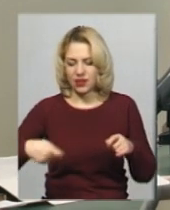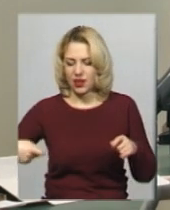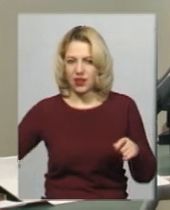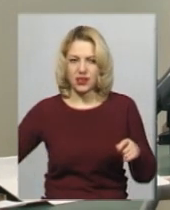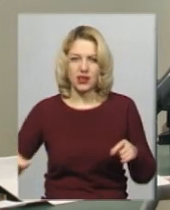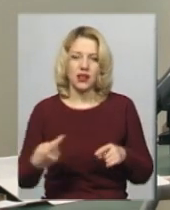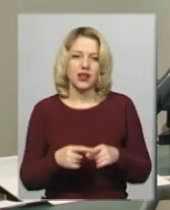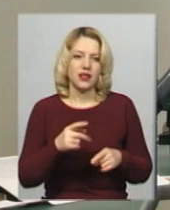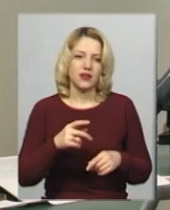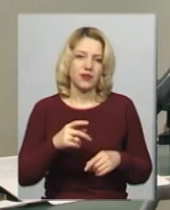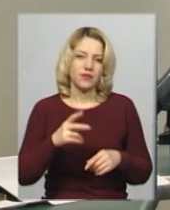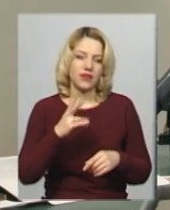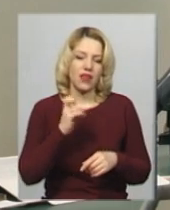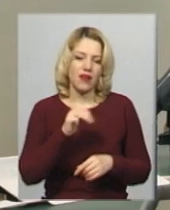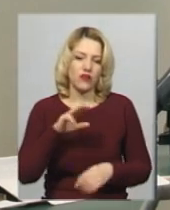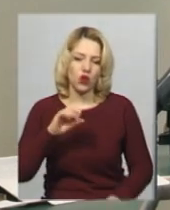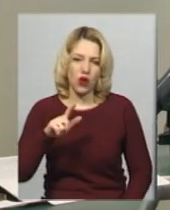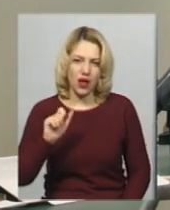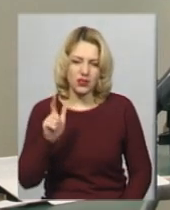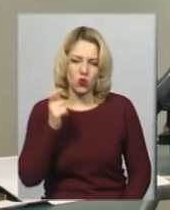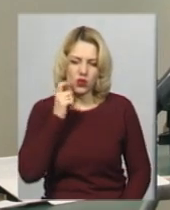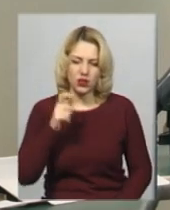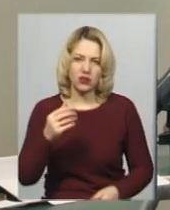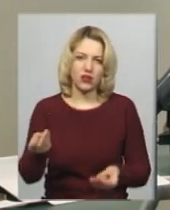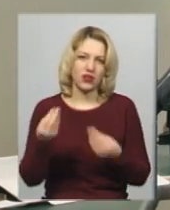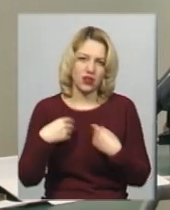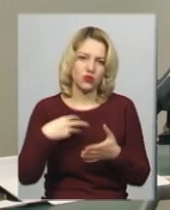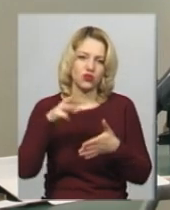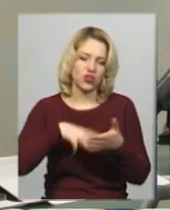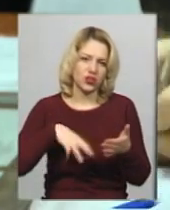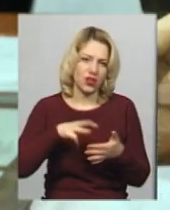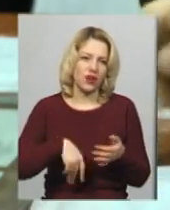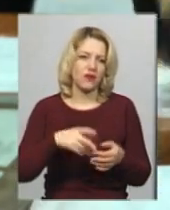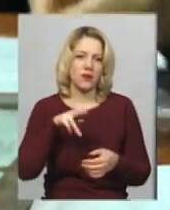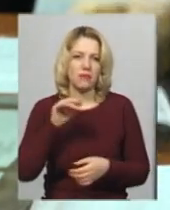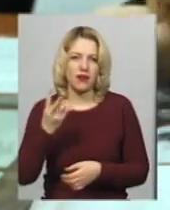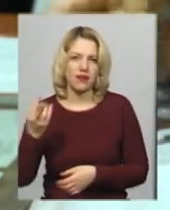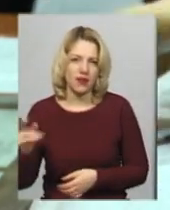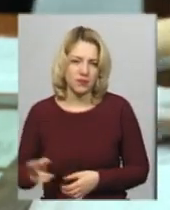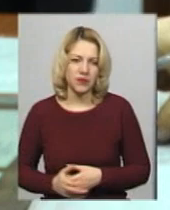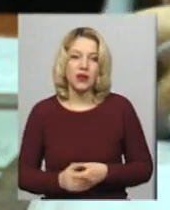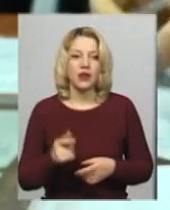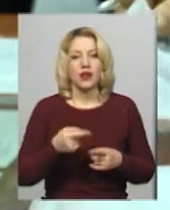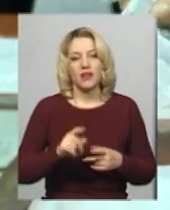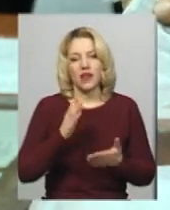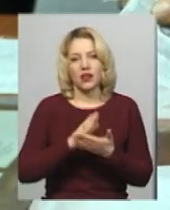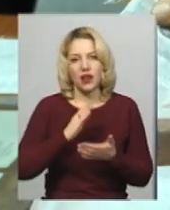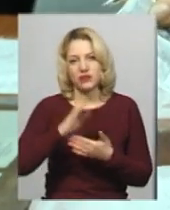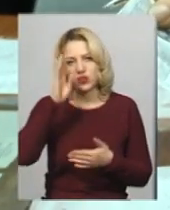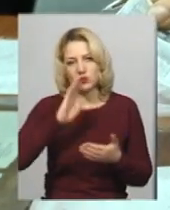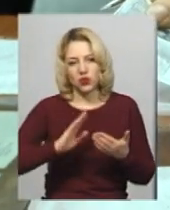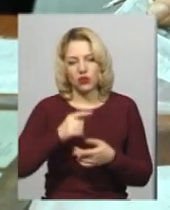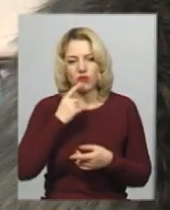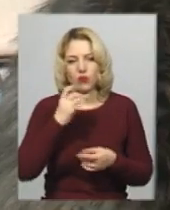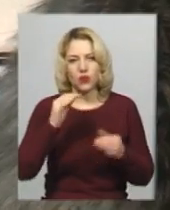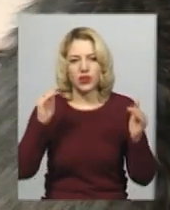знак «Нафтогаз України» і, відповідно, штрафні санкції, пенії і тому подібне. Наявність у державній політиці субсидій вказує на низький